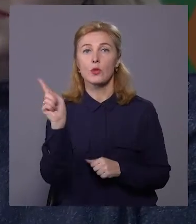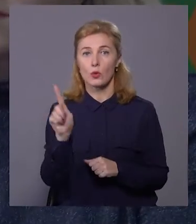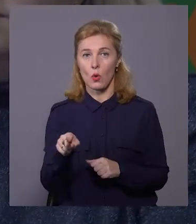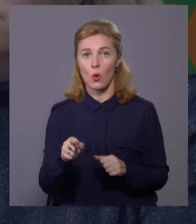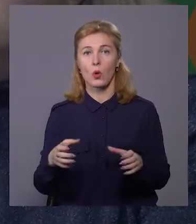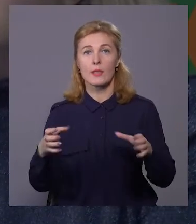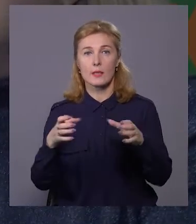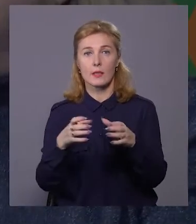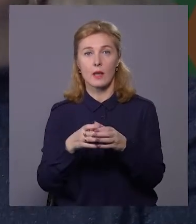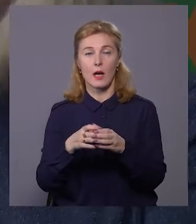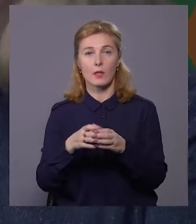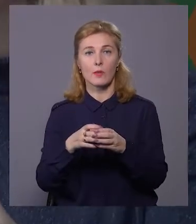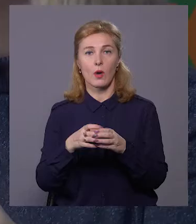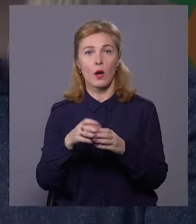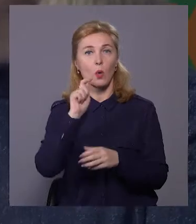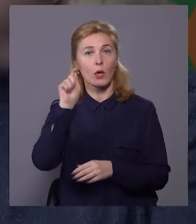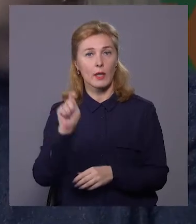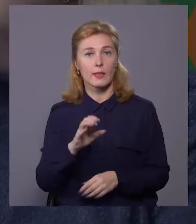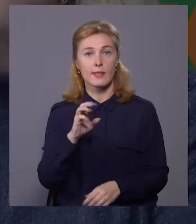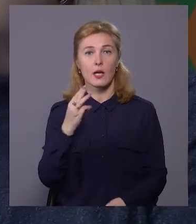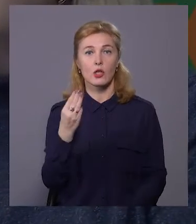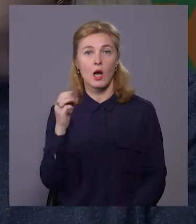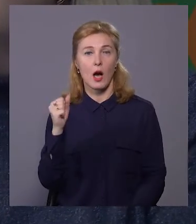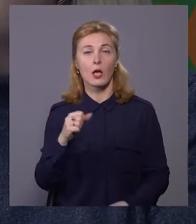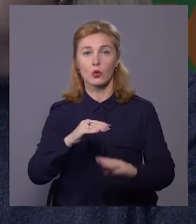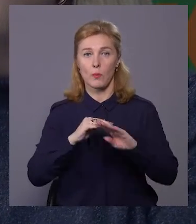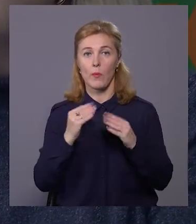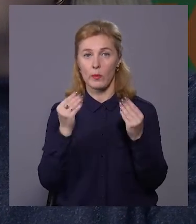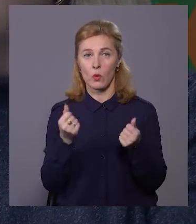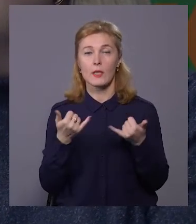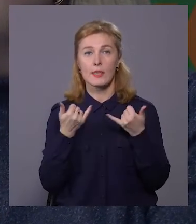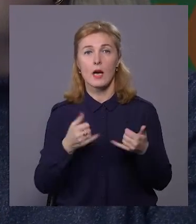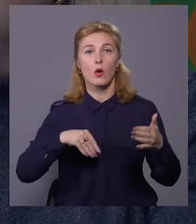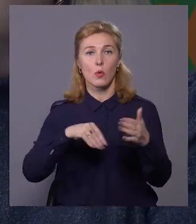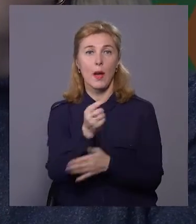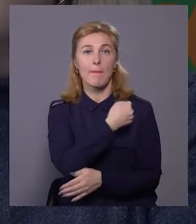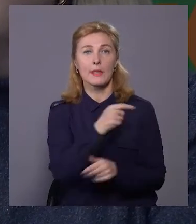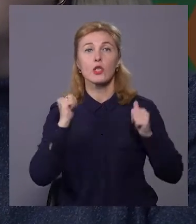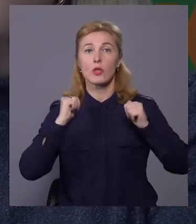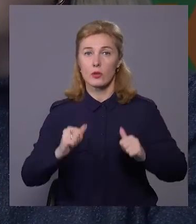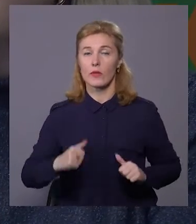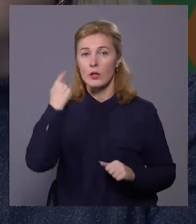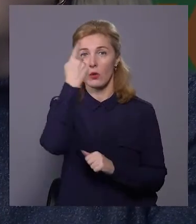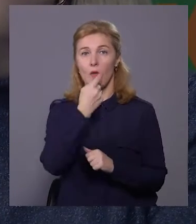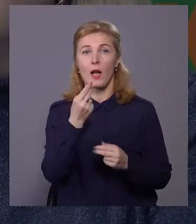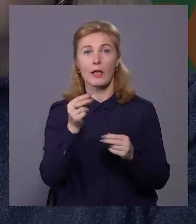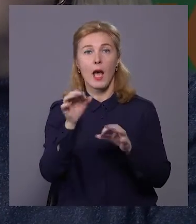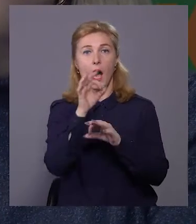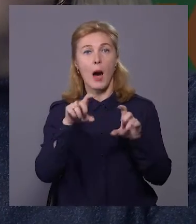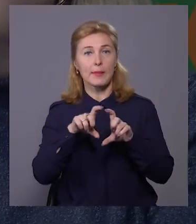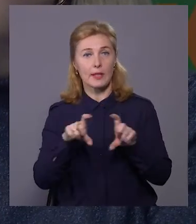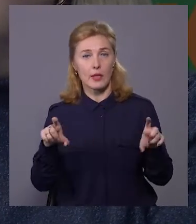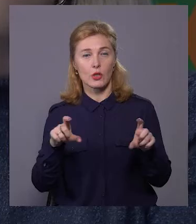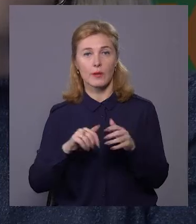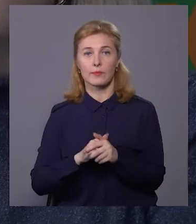українська діаспора США допомагає нам коштом. Ми зараз закупляємо медичні рюкзаки, індивідуальні аптечки, оскільки дійсно